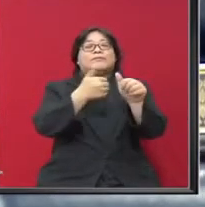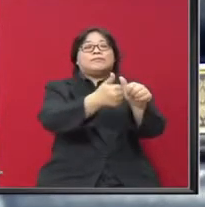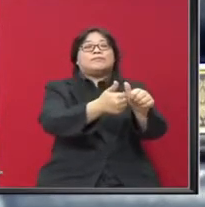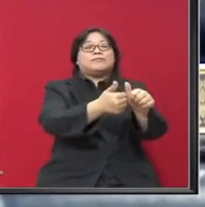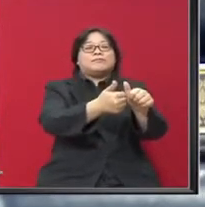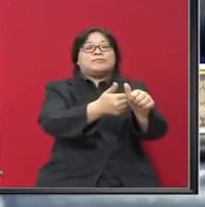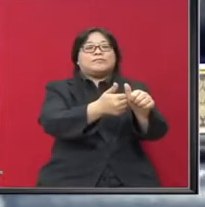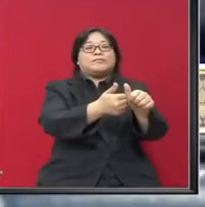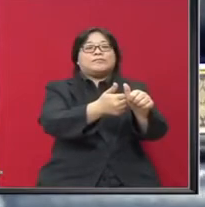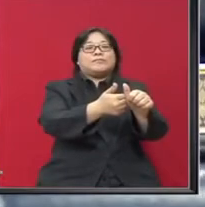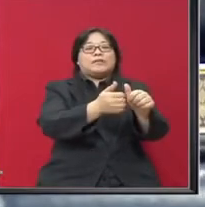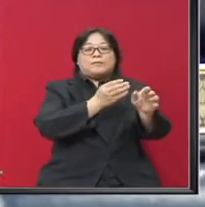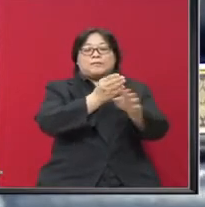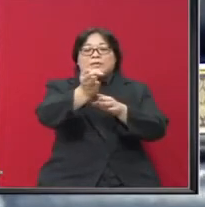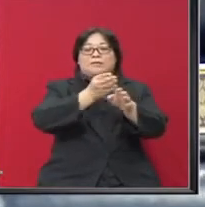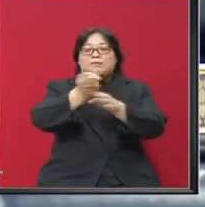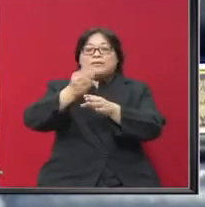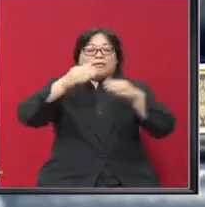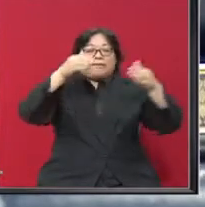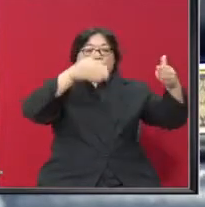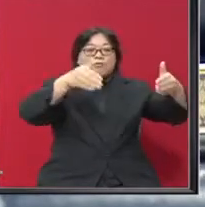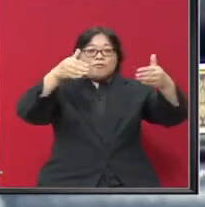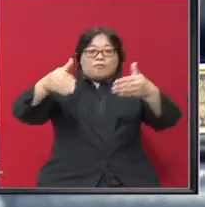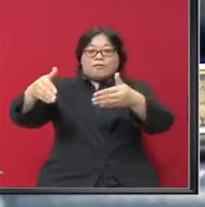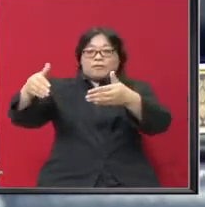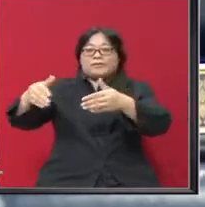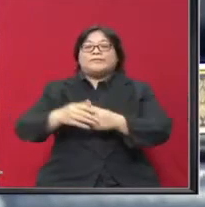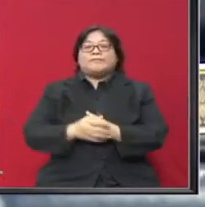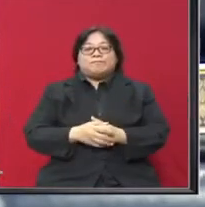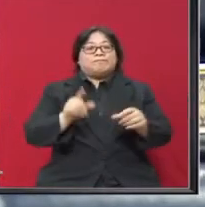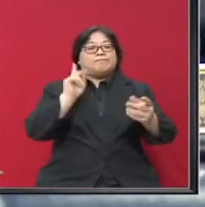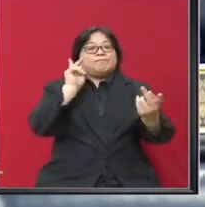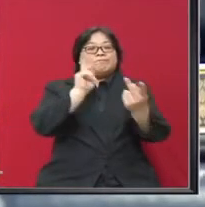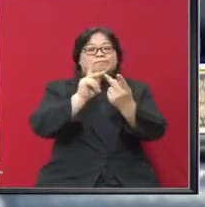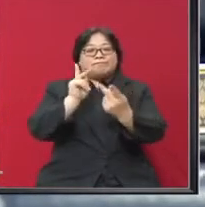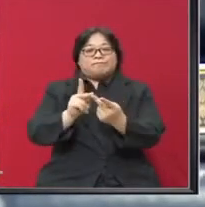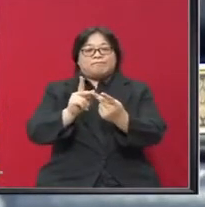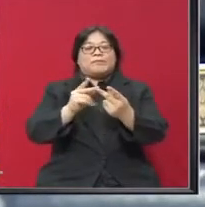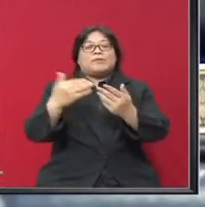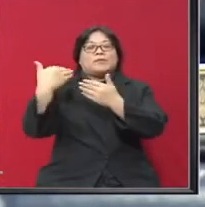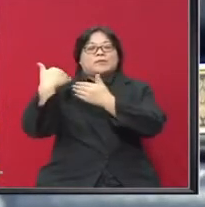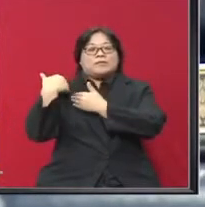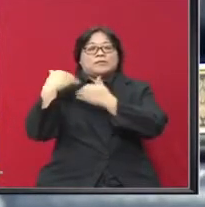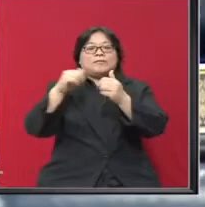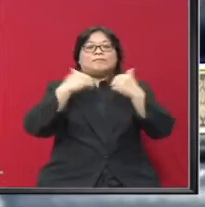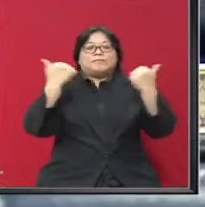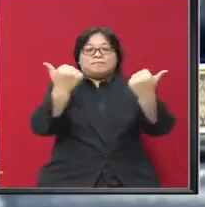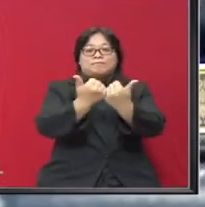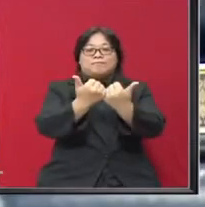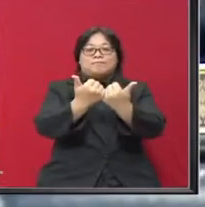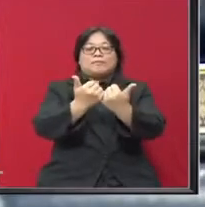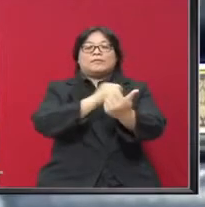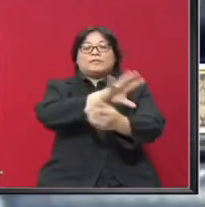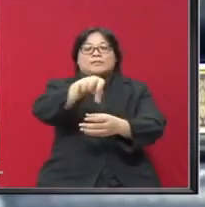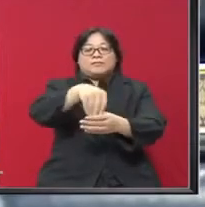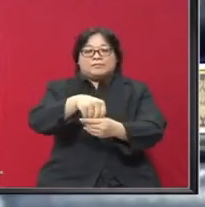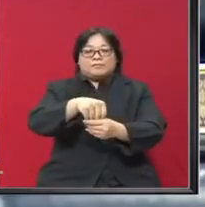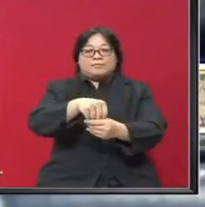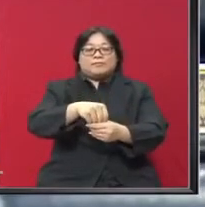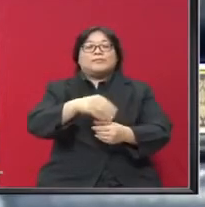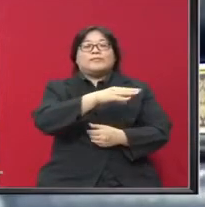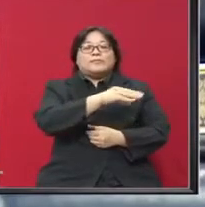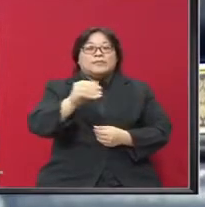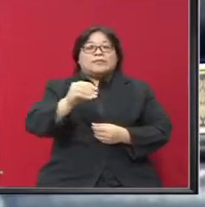Berlunaskan bidang-bidang fokus yang dikenal pasti bersesuaian dengan peranan agensi-agensi yang terlibat